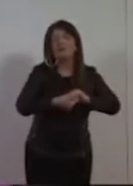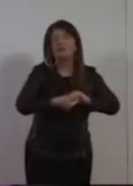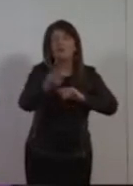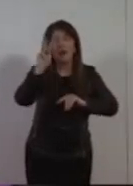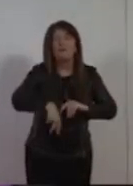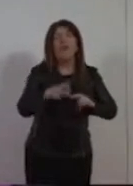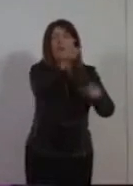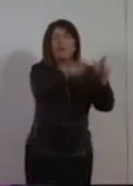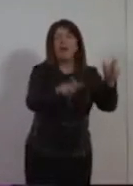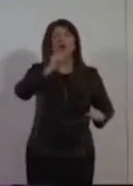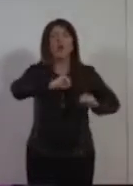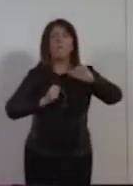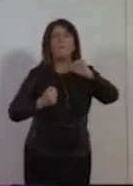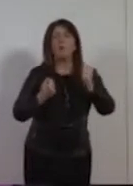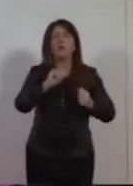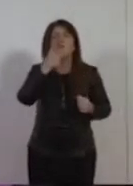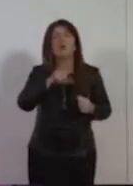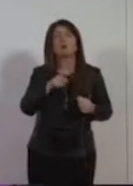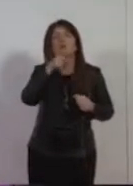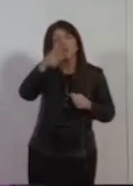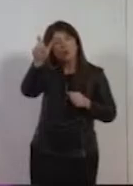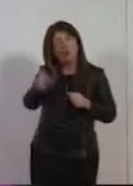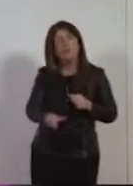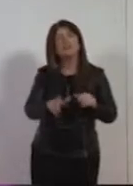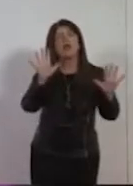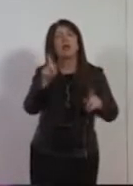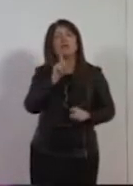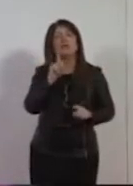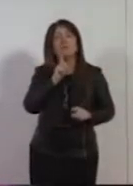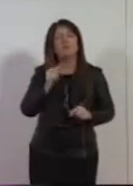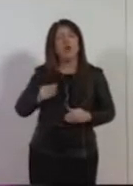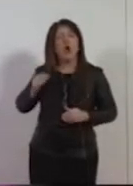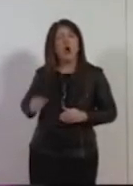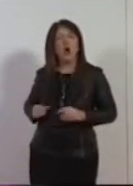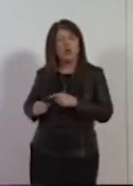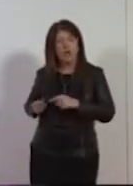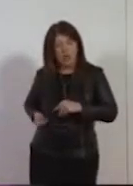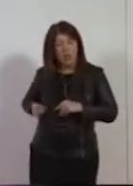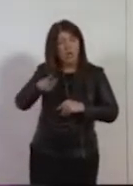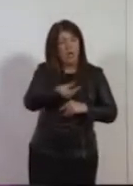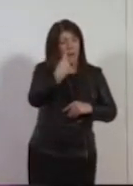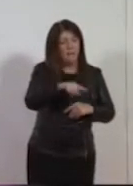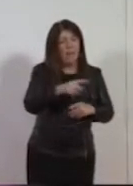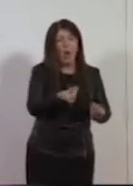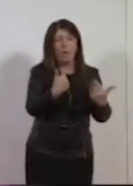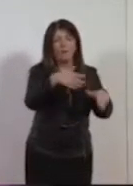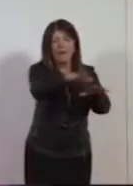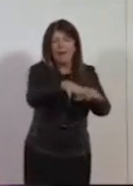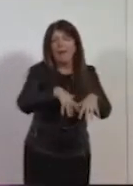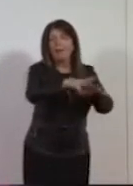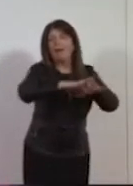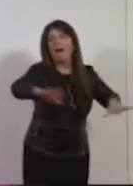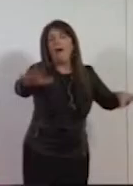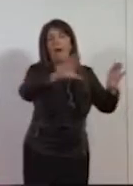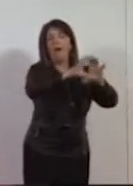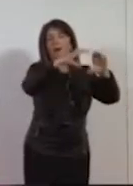milioni in tasca è difficile che decidi di comprare un ettaro di terra, ci metti un capannone sopra, compri cinque macchine